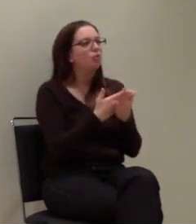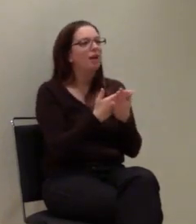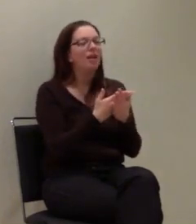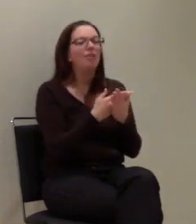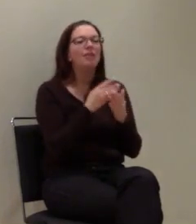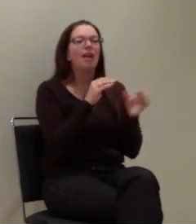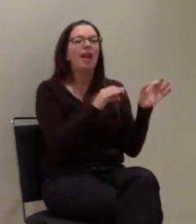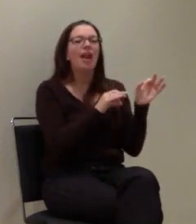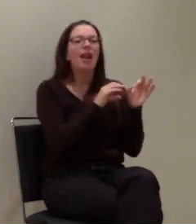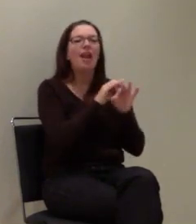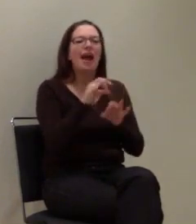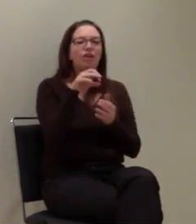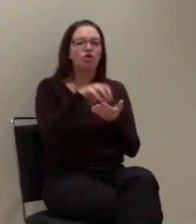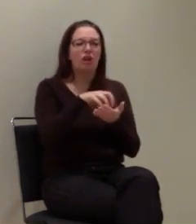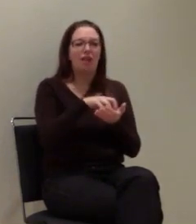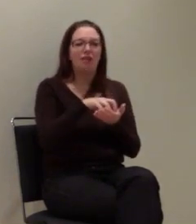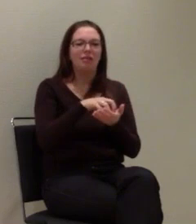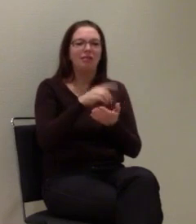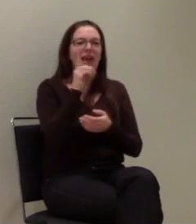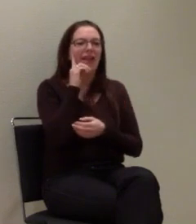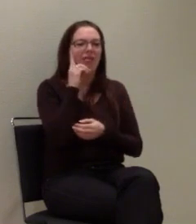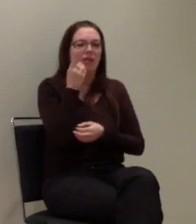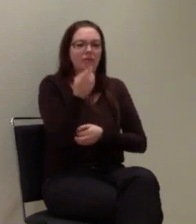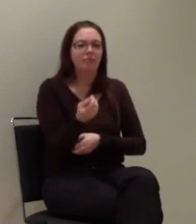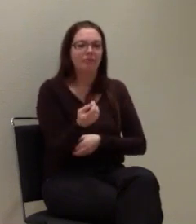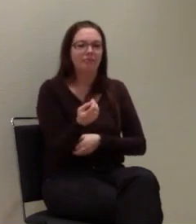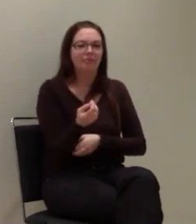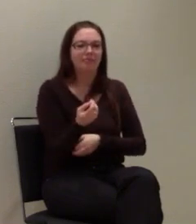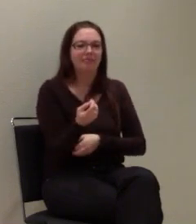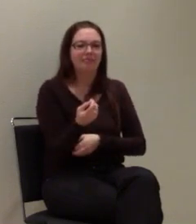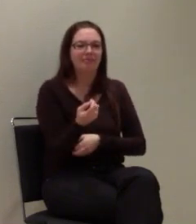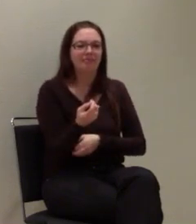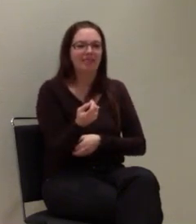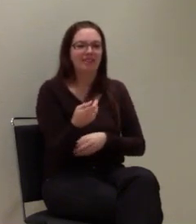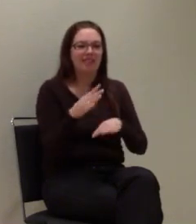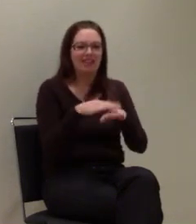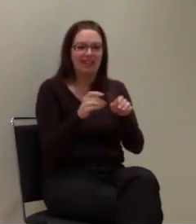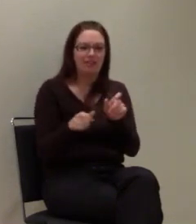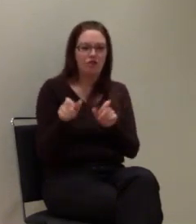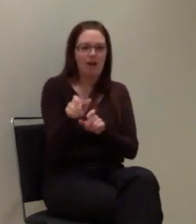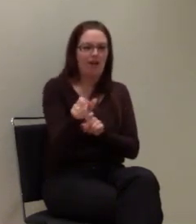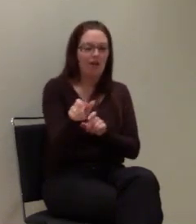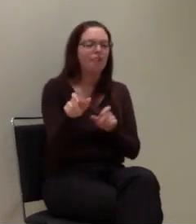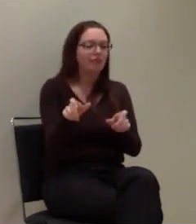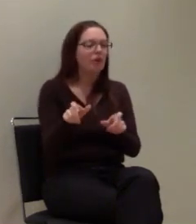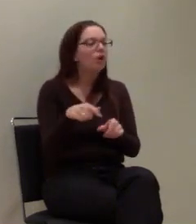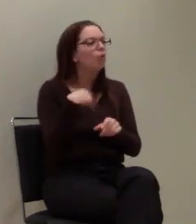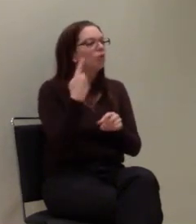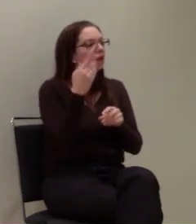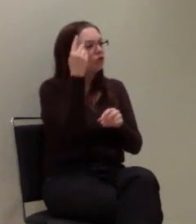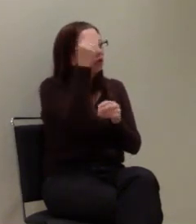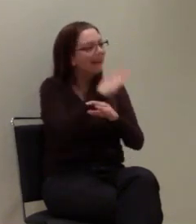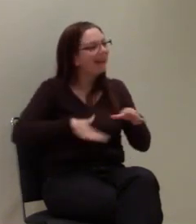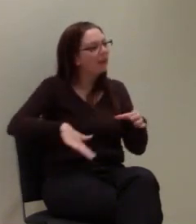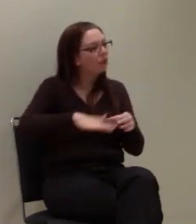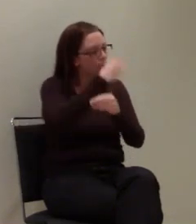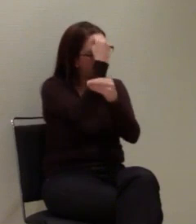Handy an einem Netzteil auf dem Schreibtisch liegen haben, haben die Handynummer zu diesem Handy bekannt gegeben für die Region,